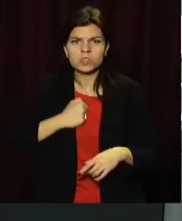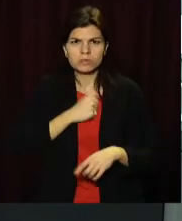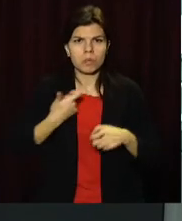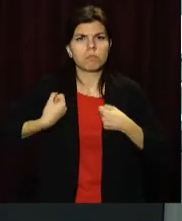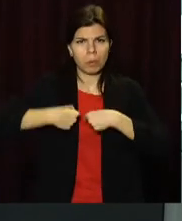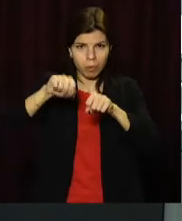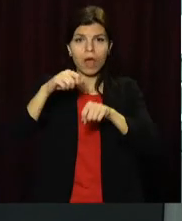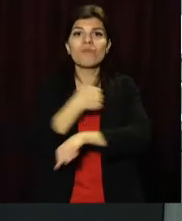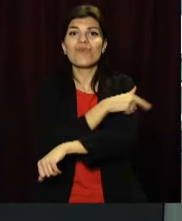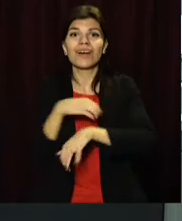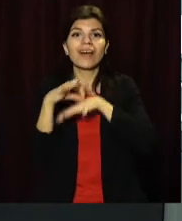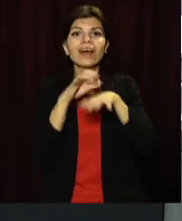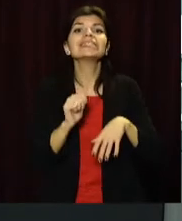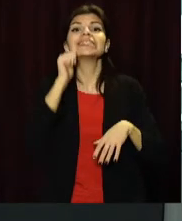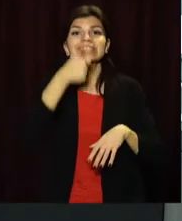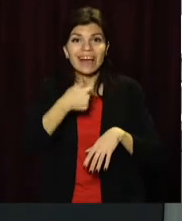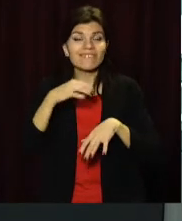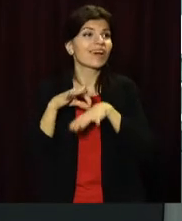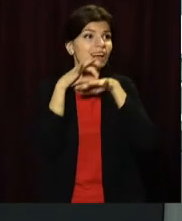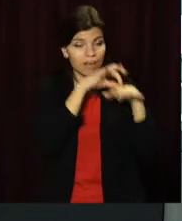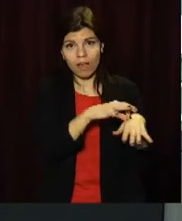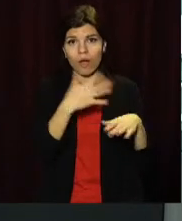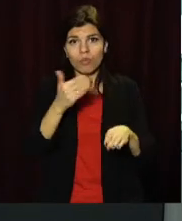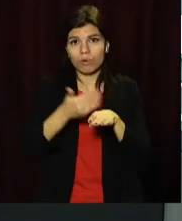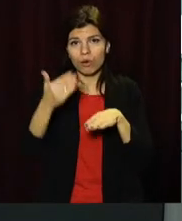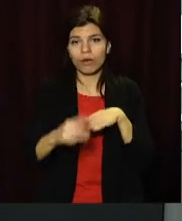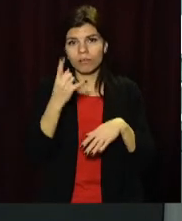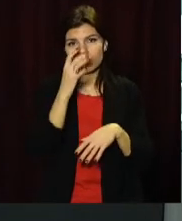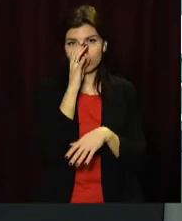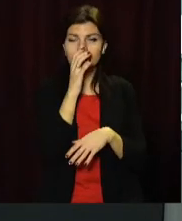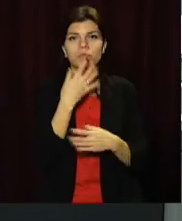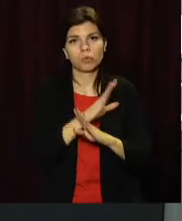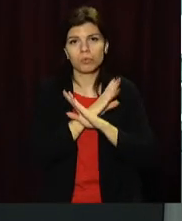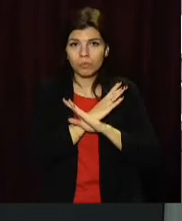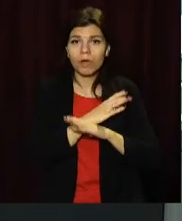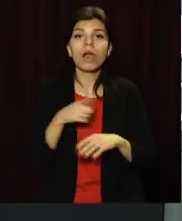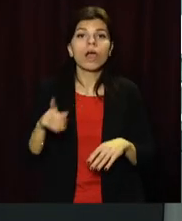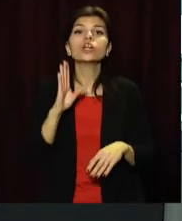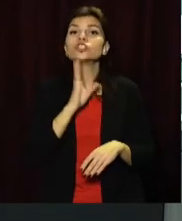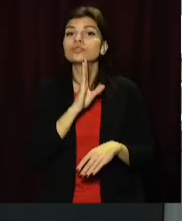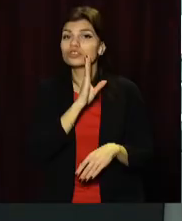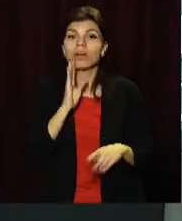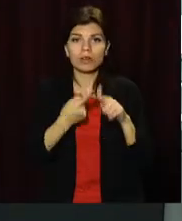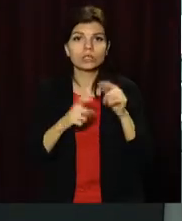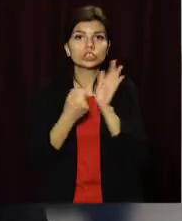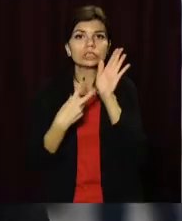хлопчик так і не доїхав, помер у дорозі. Наразі жінку затримано, їй загрожує до семи років за гратами.